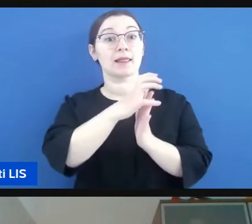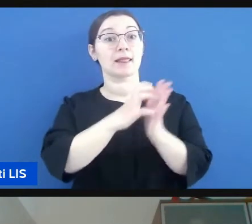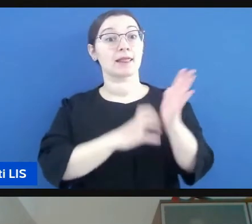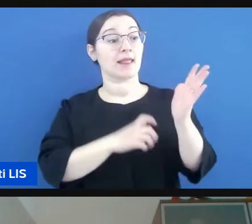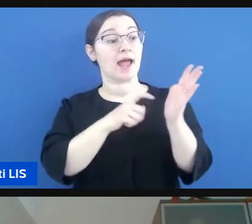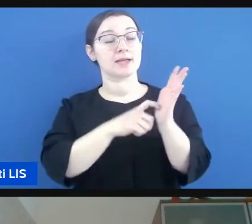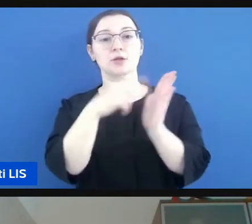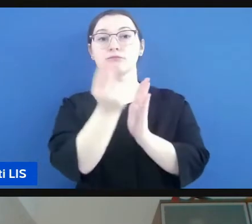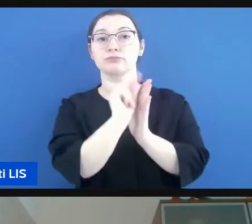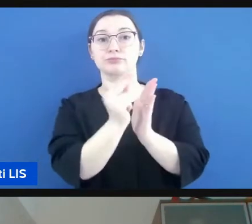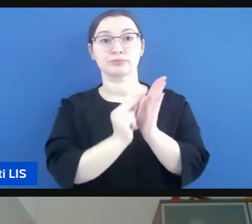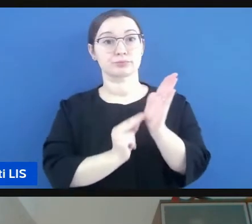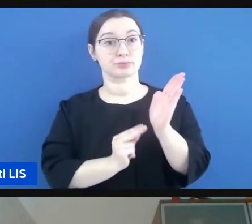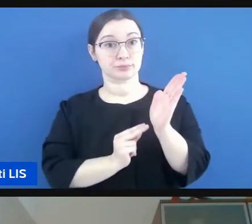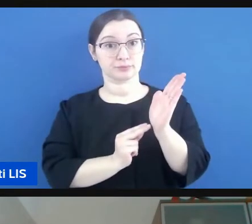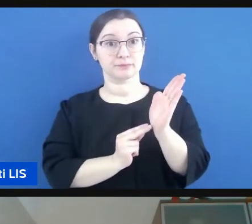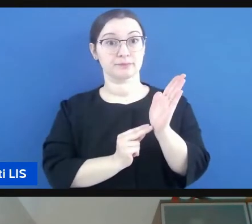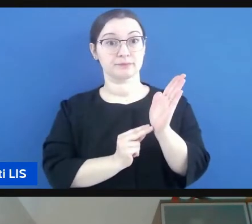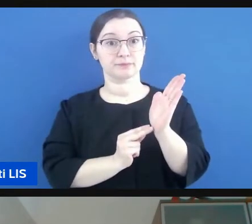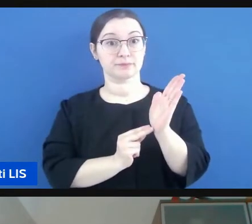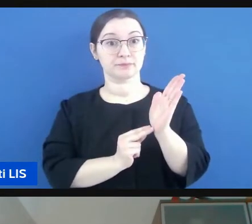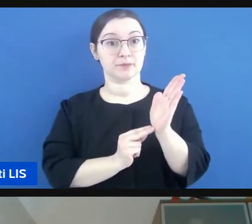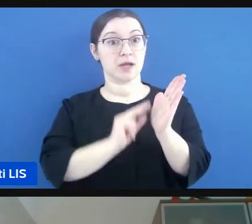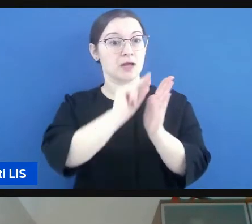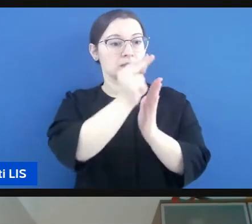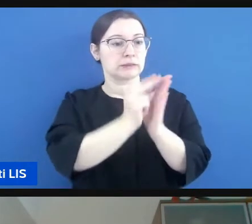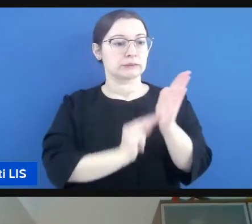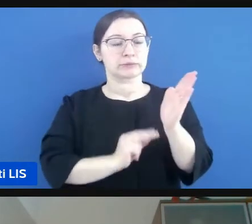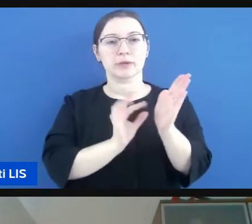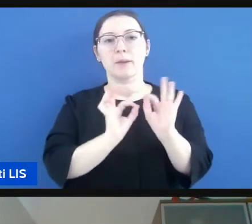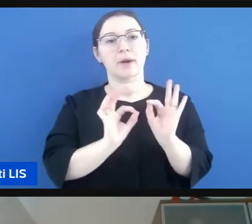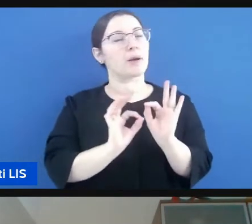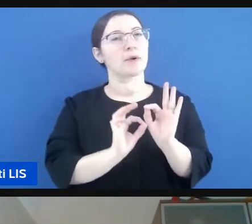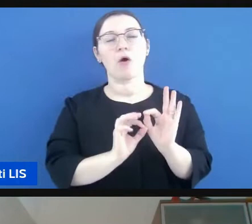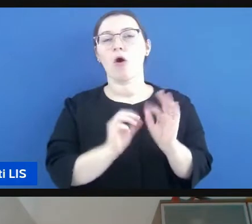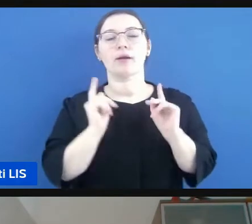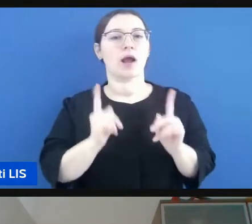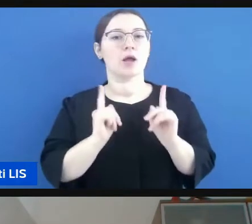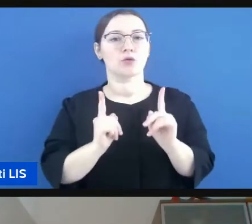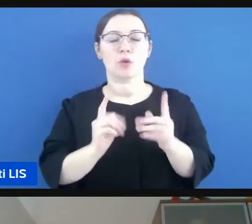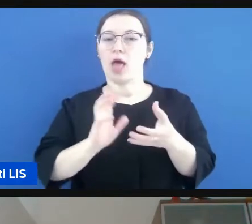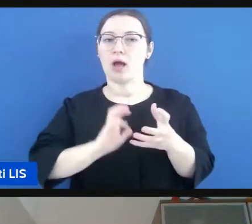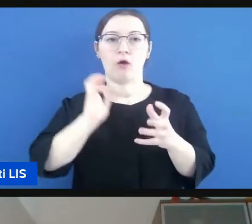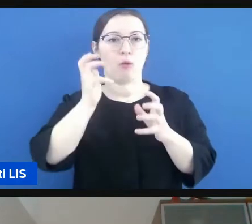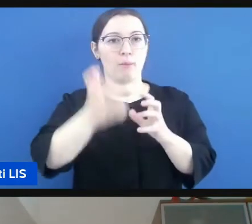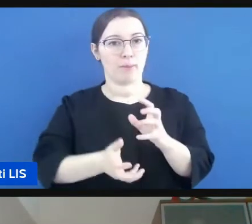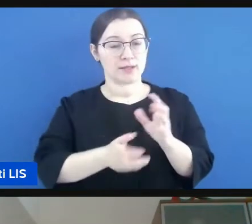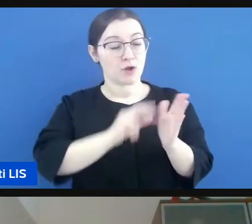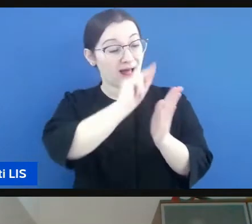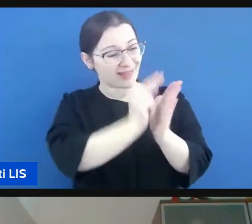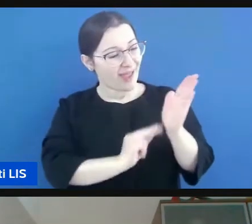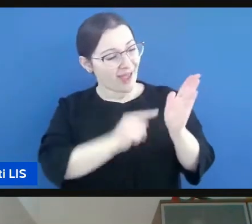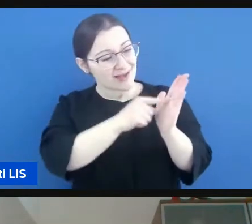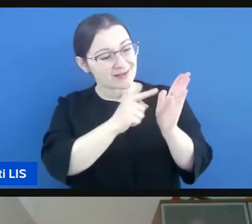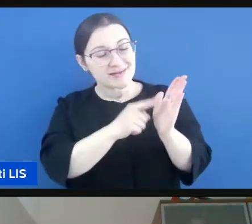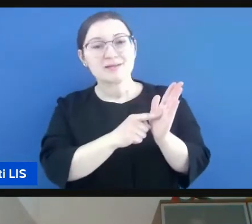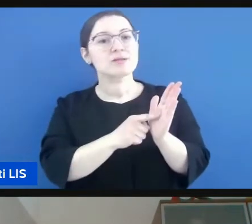scritto è per sua natura complesso con un linguaggio spesso